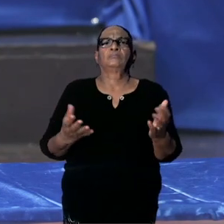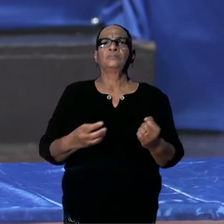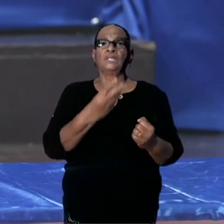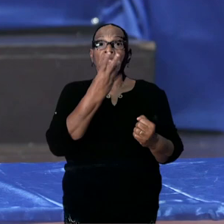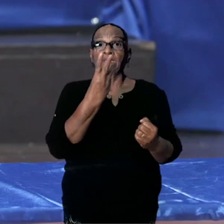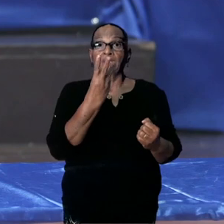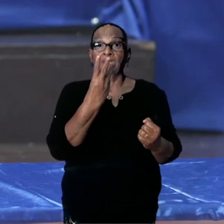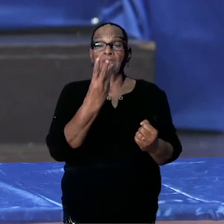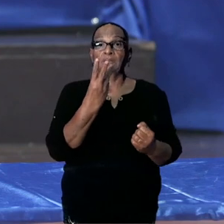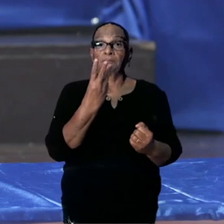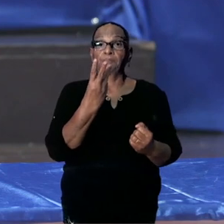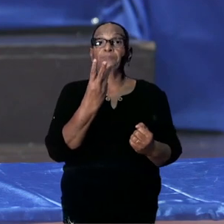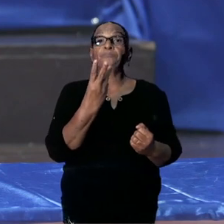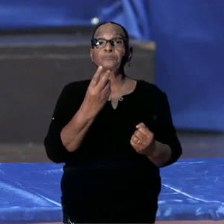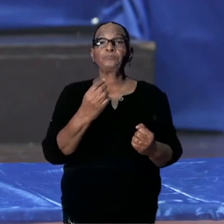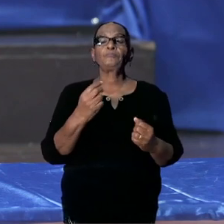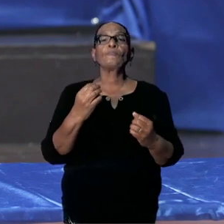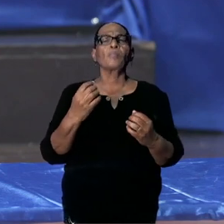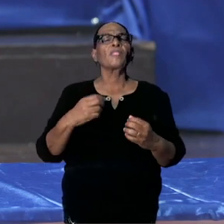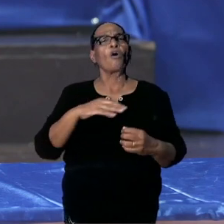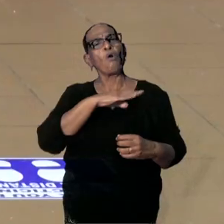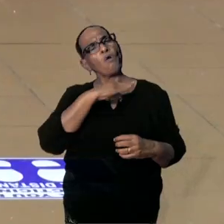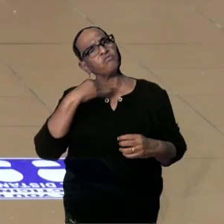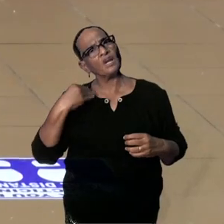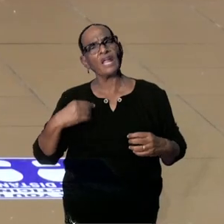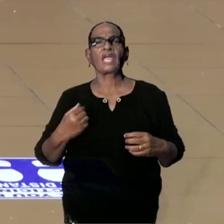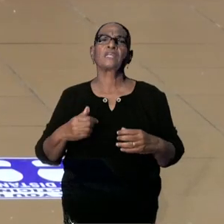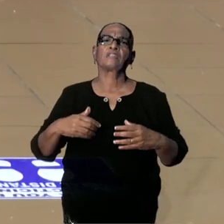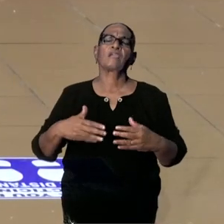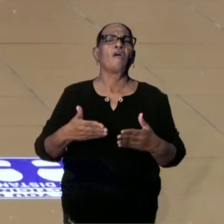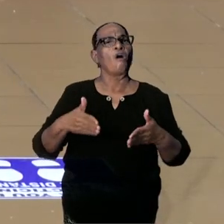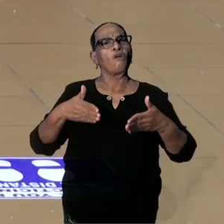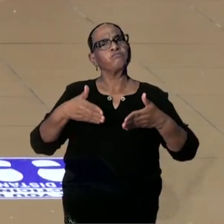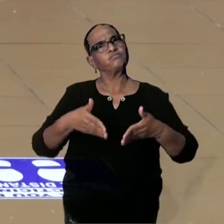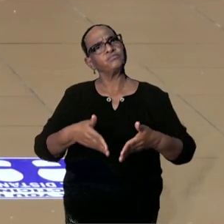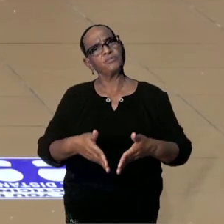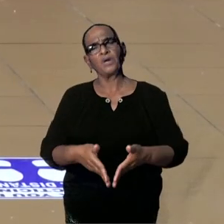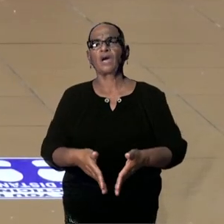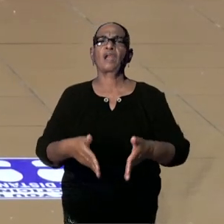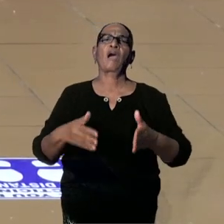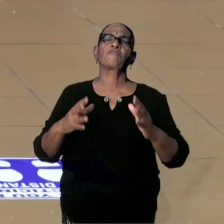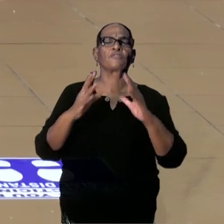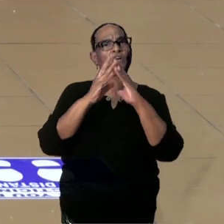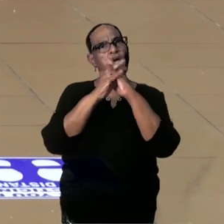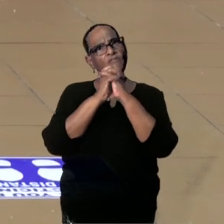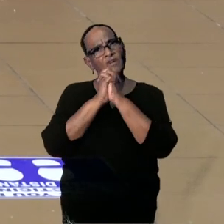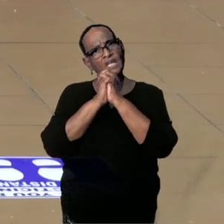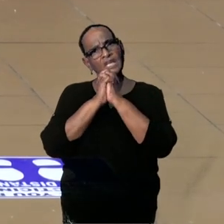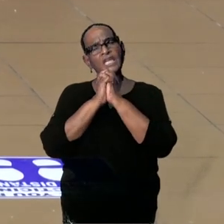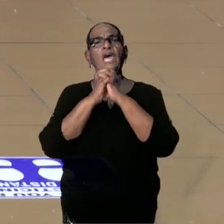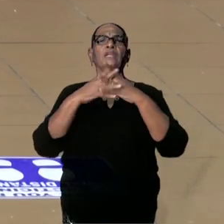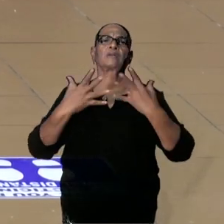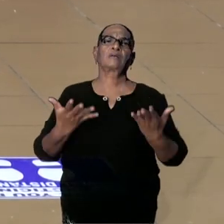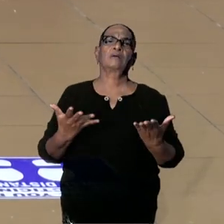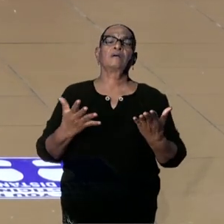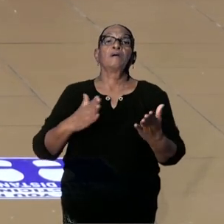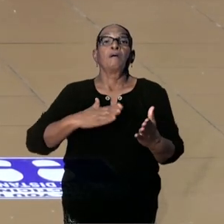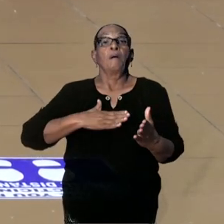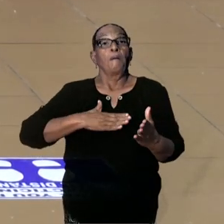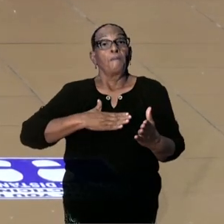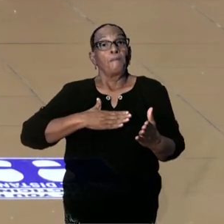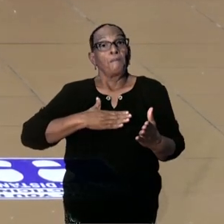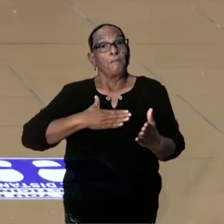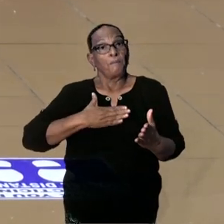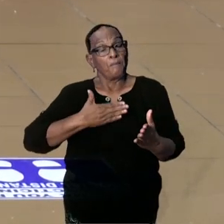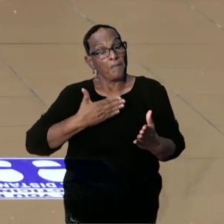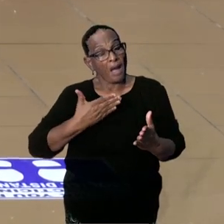3, de bijeenkomsten voor rouwzittingen, uitvaarten en religieuze bijeenkomsten zijn uitsluitend toegestaan indien